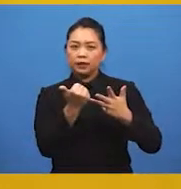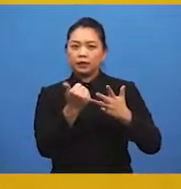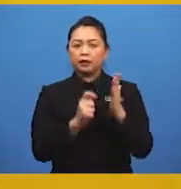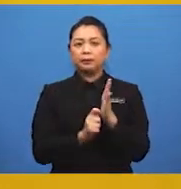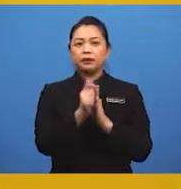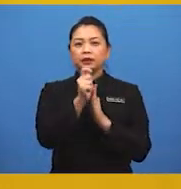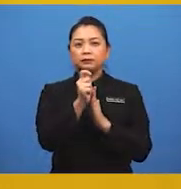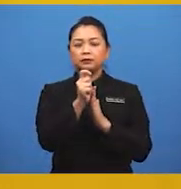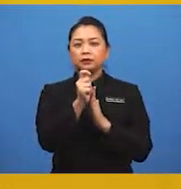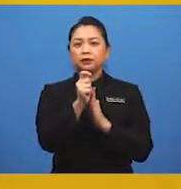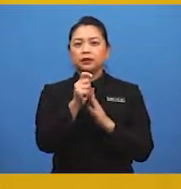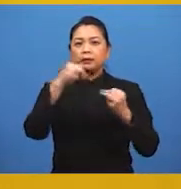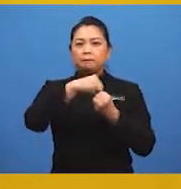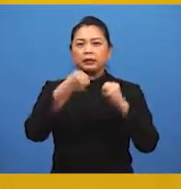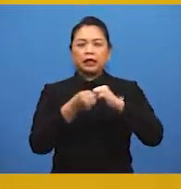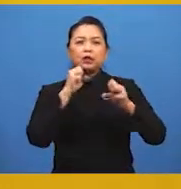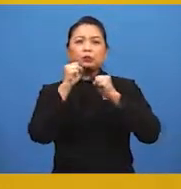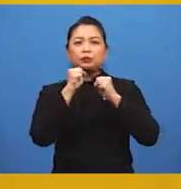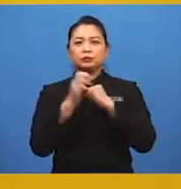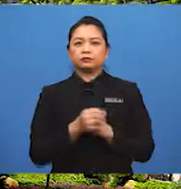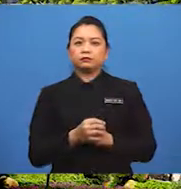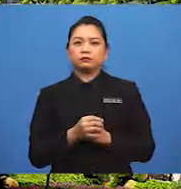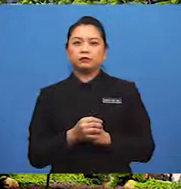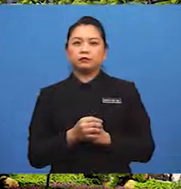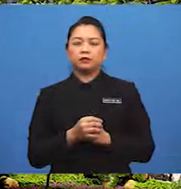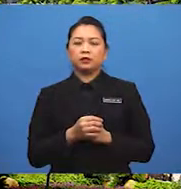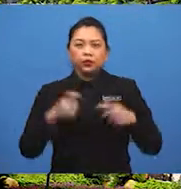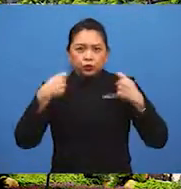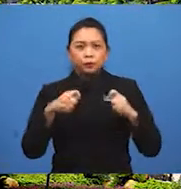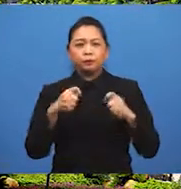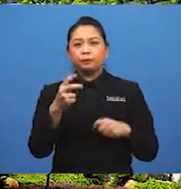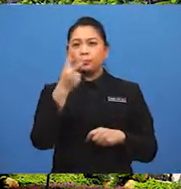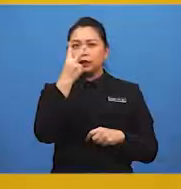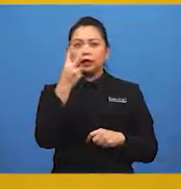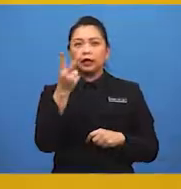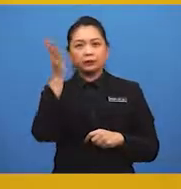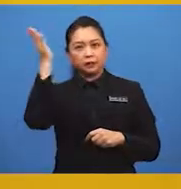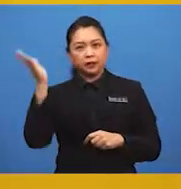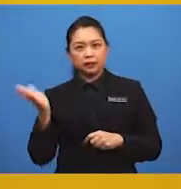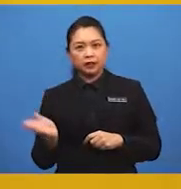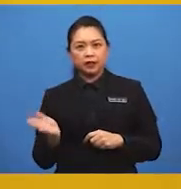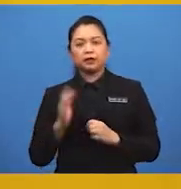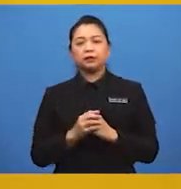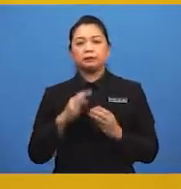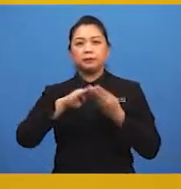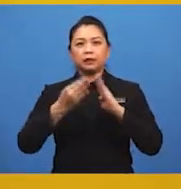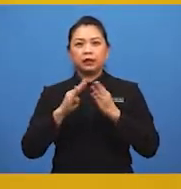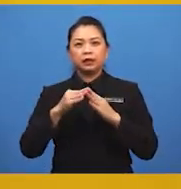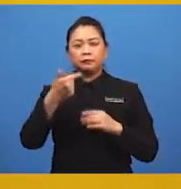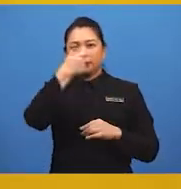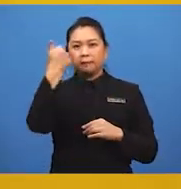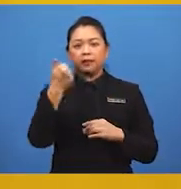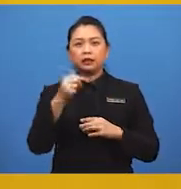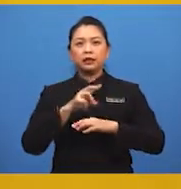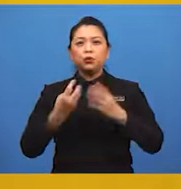peningkatan masalah sosial. Cuba lihat paparan slide. Pemandaran menyebabkan